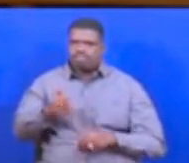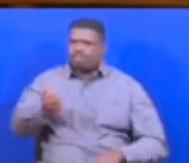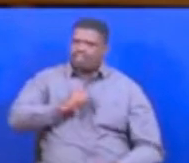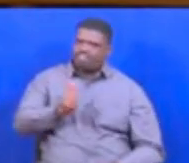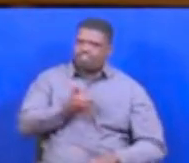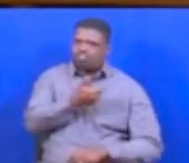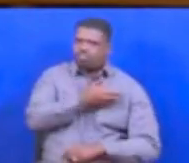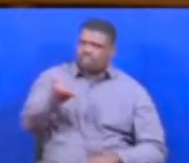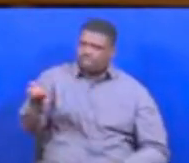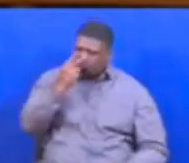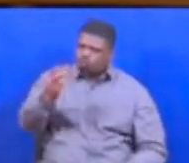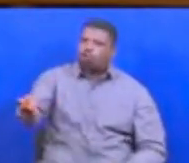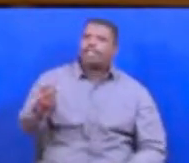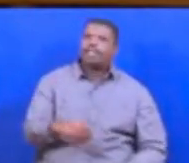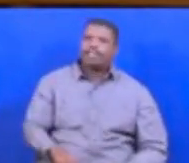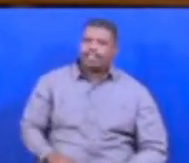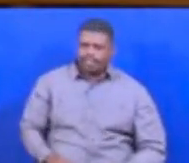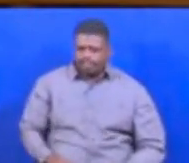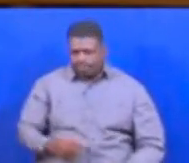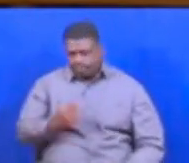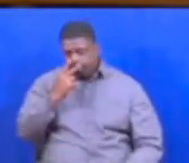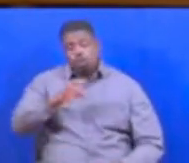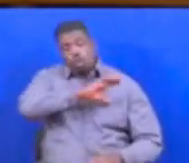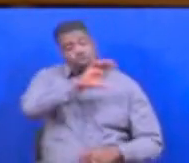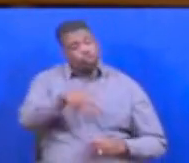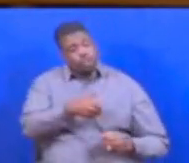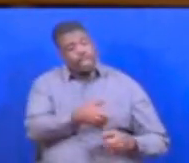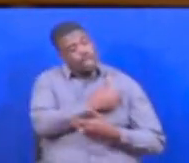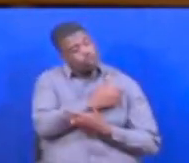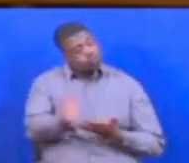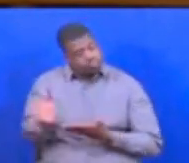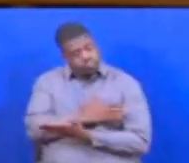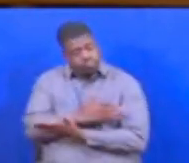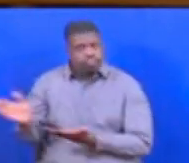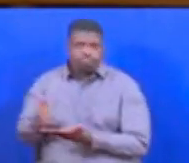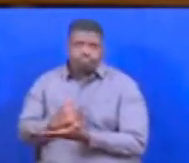mtazikuta zote hazipu